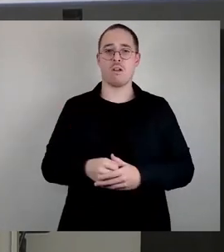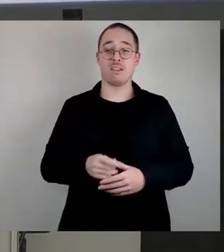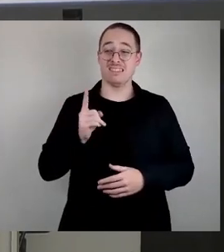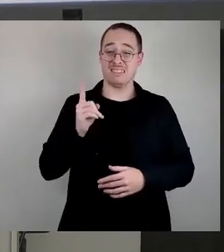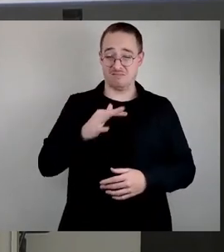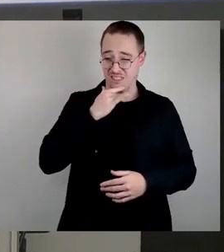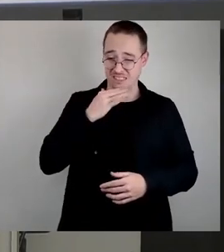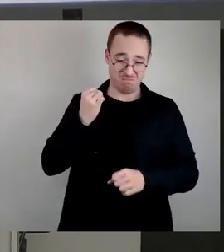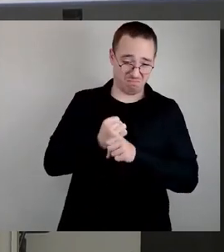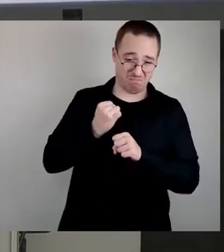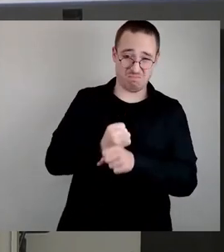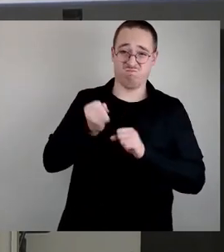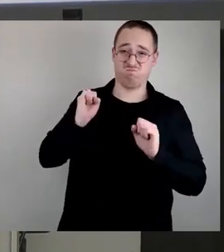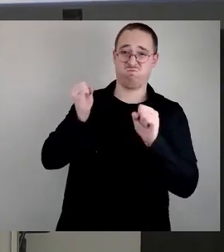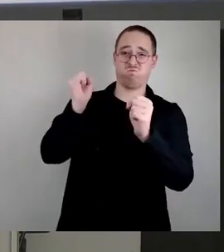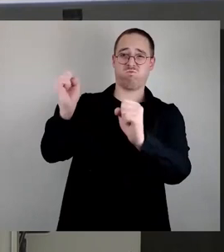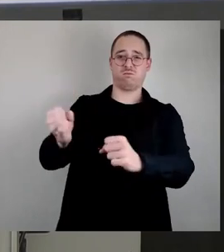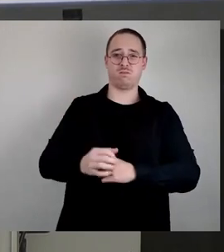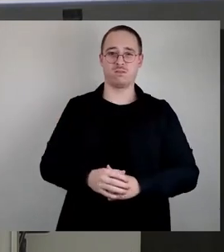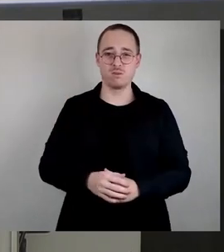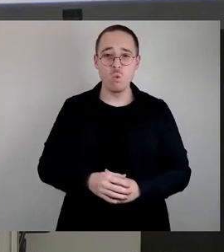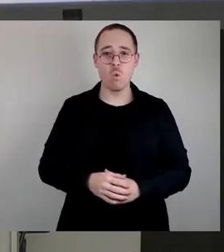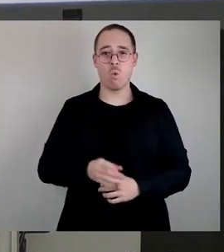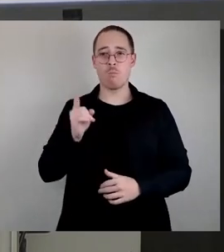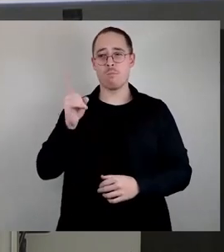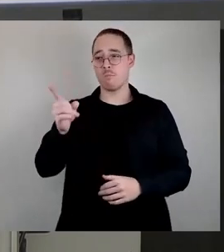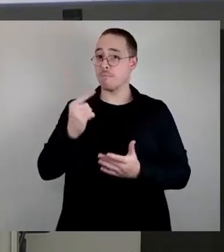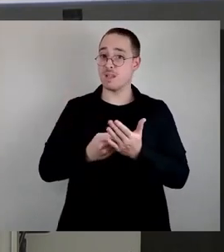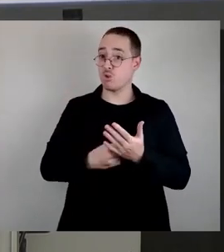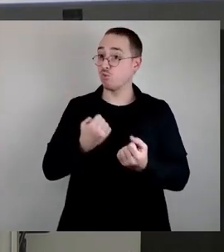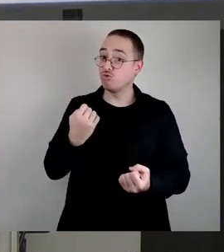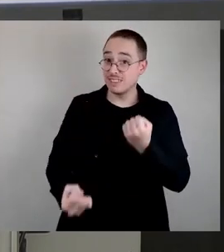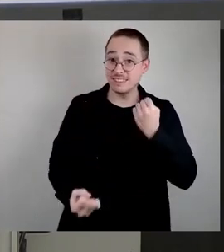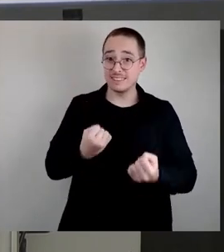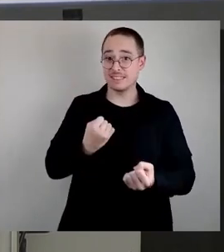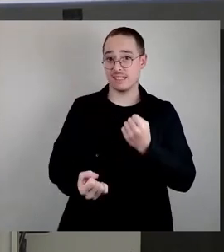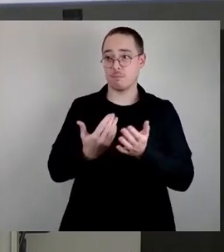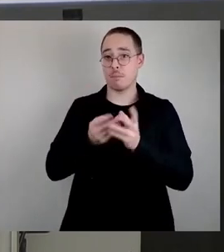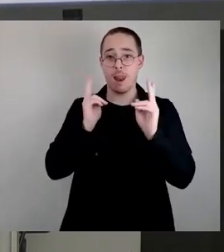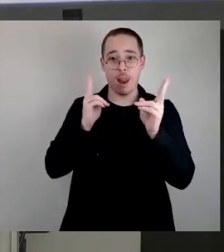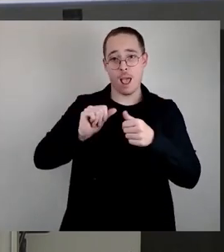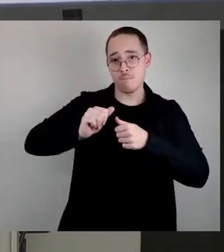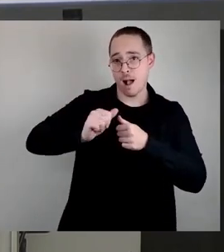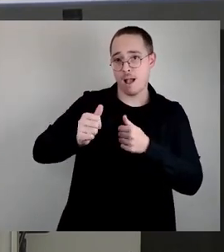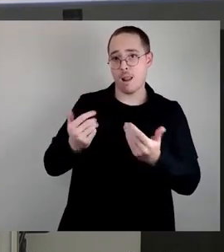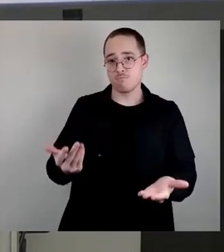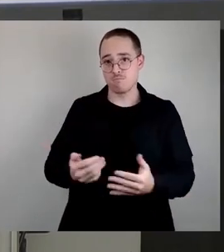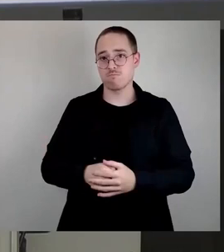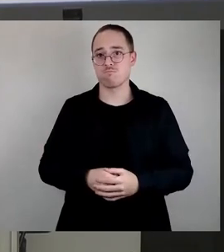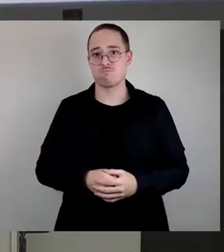und das zum Teil mit schwierigen Bedingungen, was die Besetzung der Lehrerinnen und Lehrer betrifft.